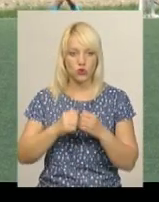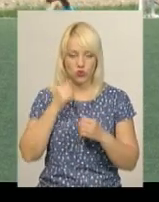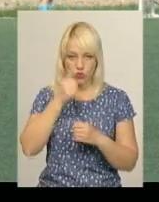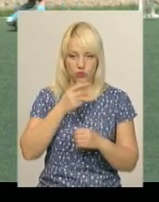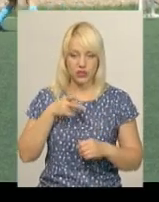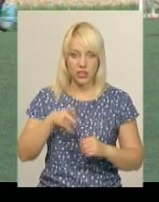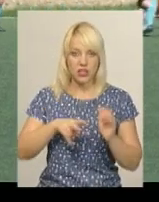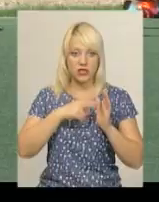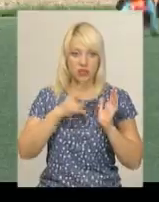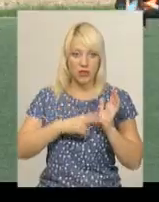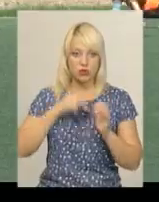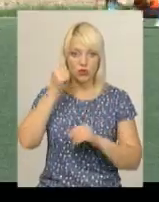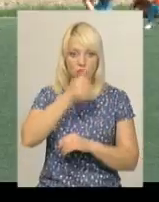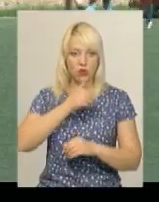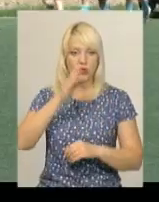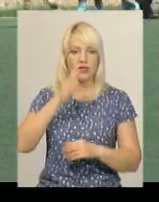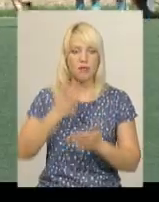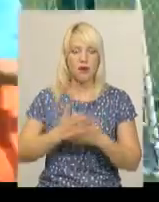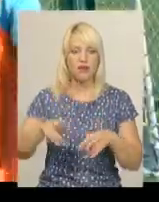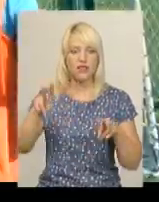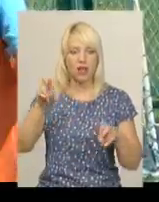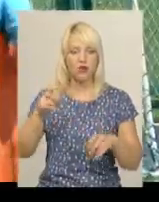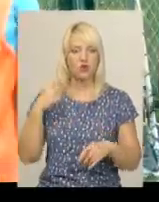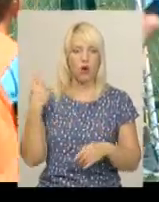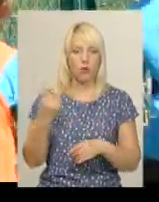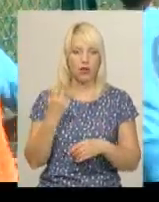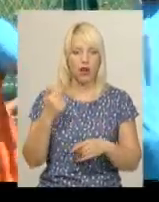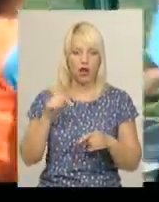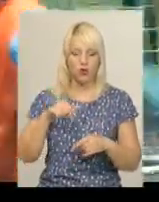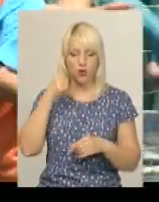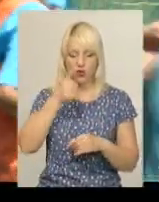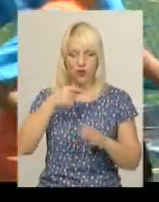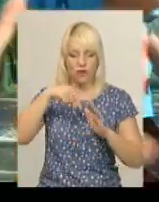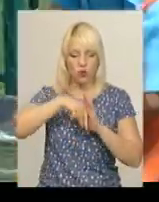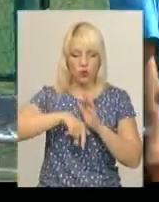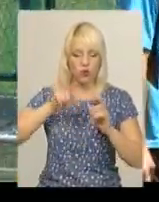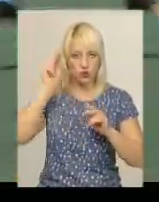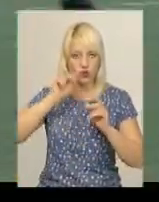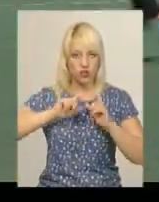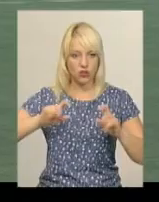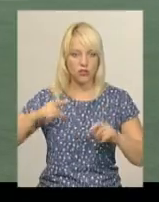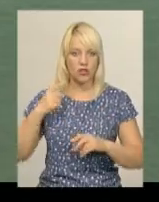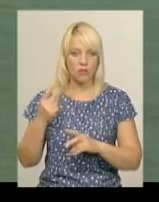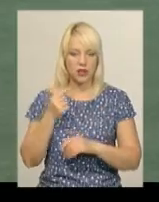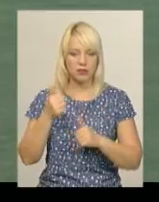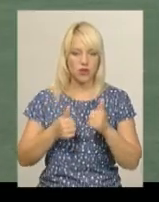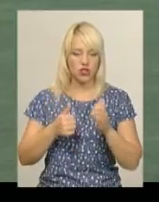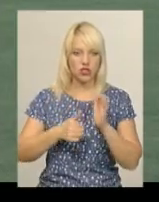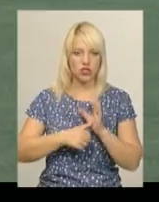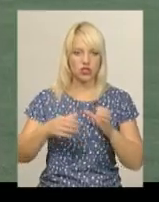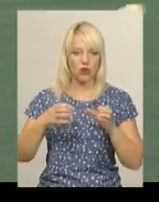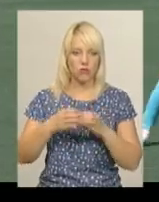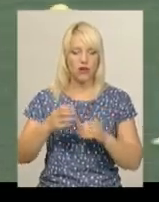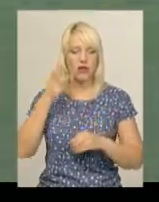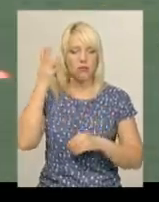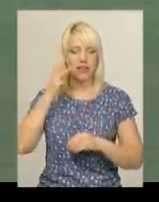2017 році він мав статус обласного, цьогоріч – внутрішньошкільного. За перші змагаються шість команд Хмельницької дитячо-юнацької